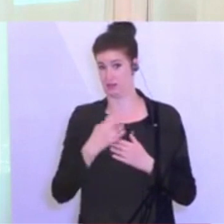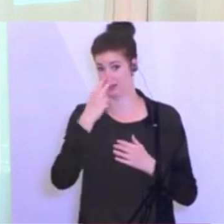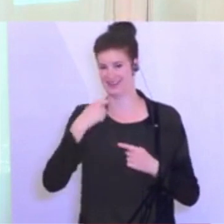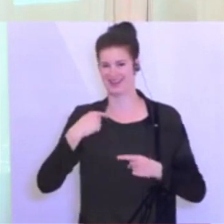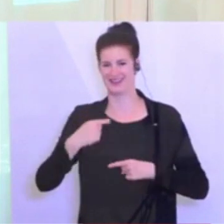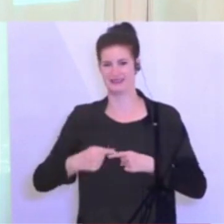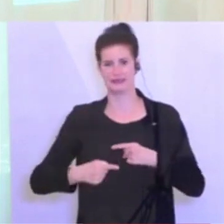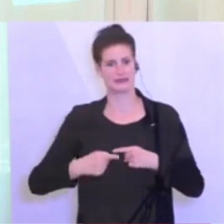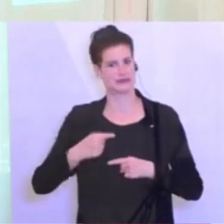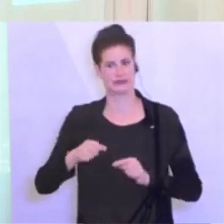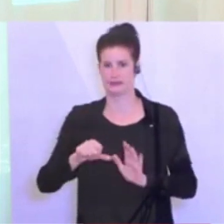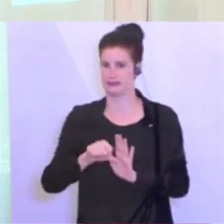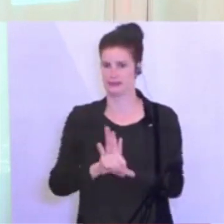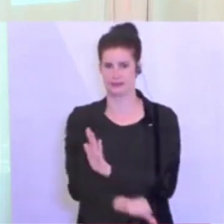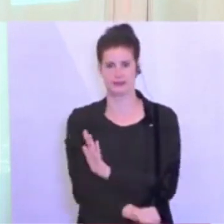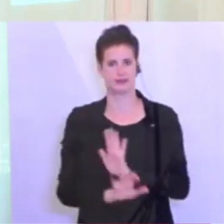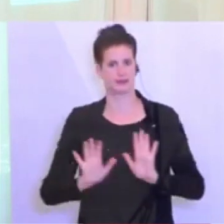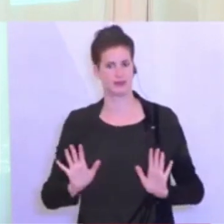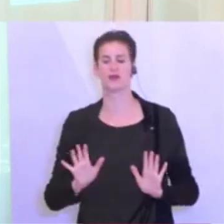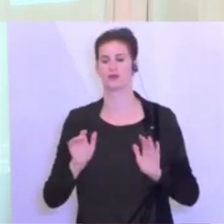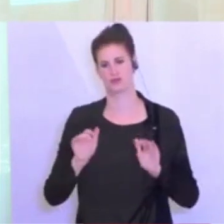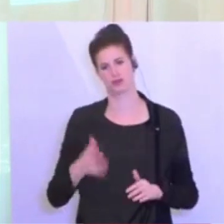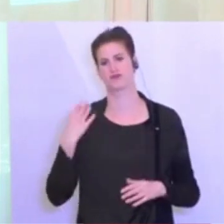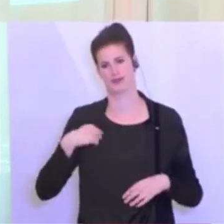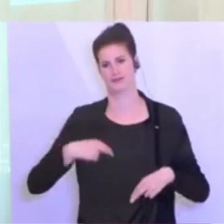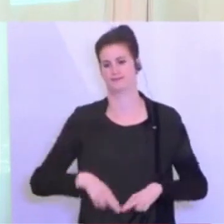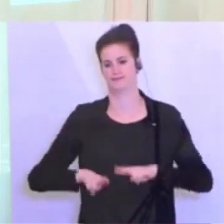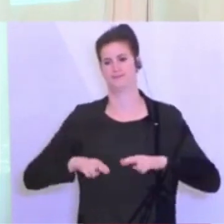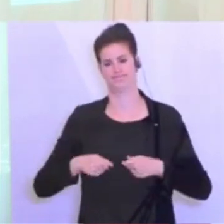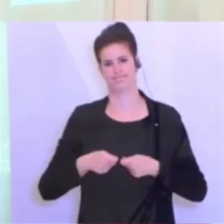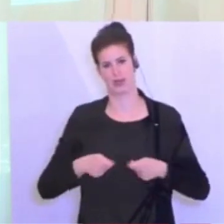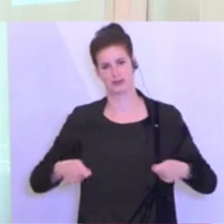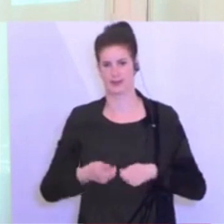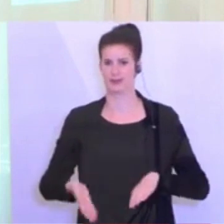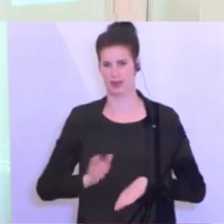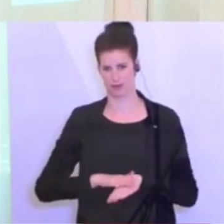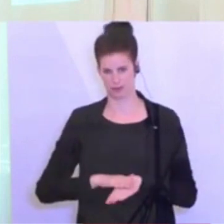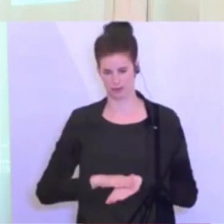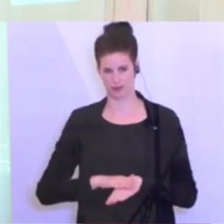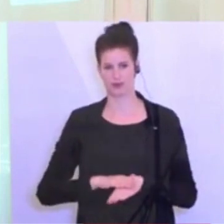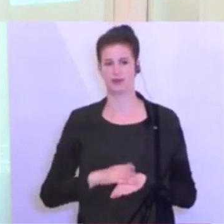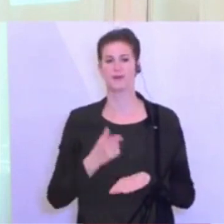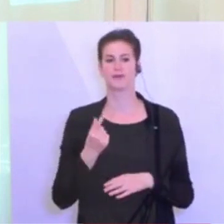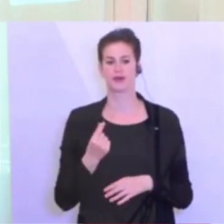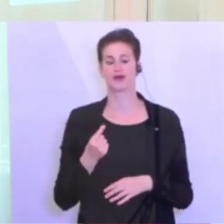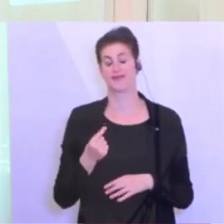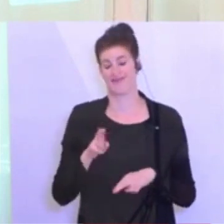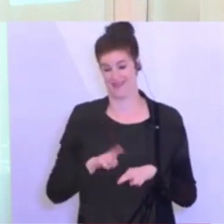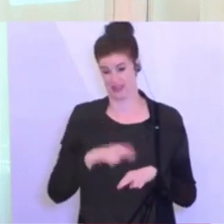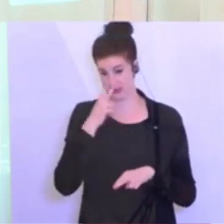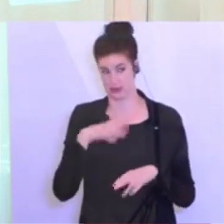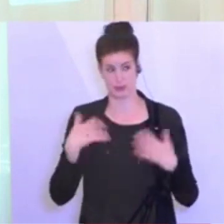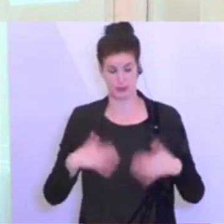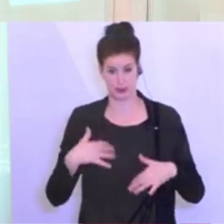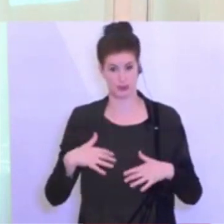entwickeln und falls uns die Infektionszahlen wieder nach oben gehen. Wir werden dann sehr konsequent auch wieder eingreifen,